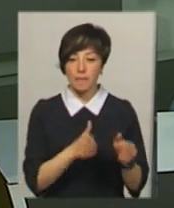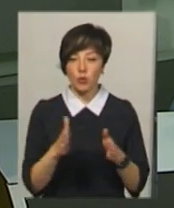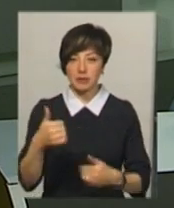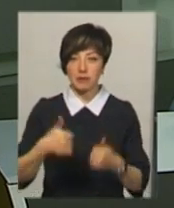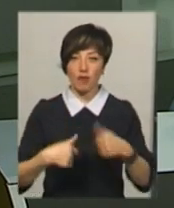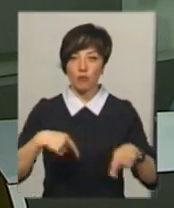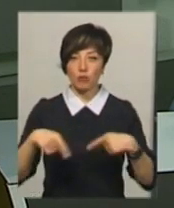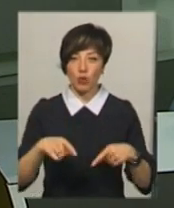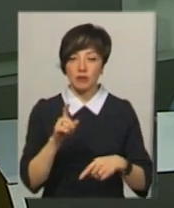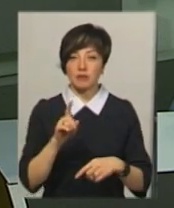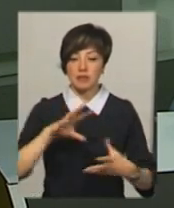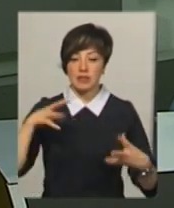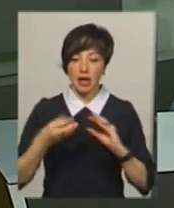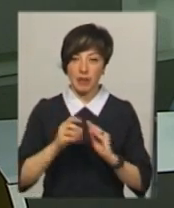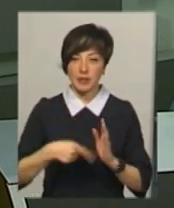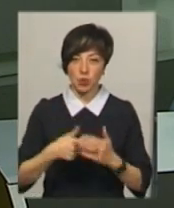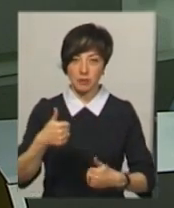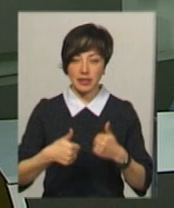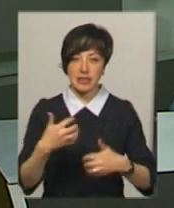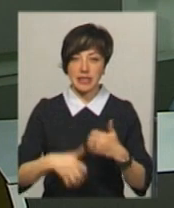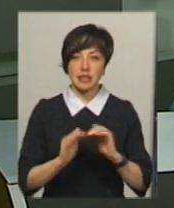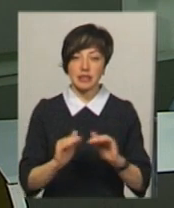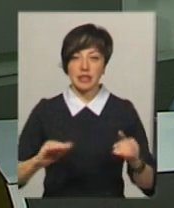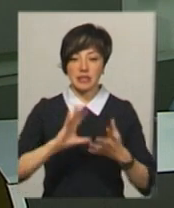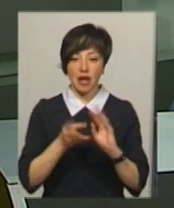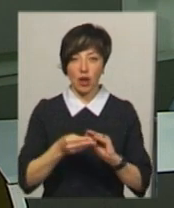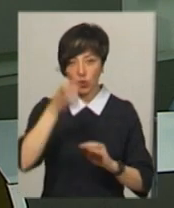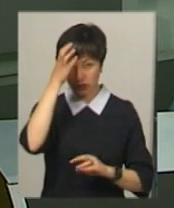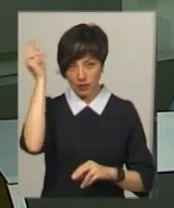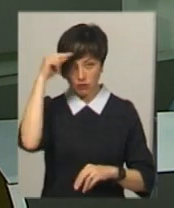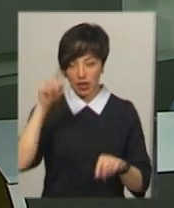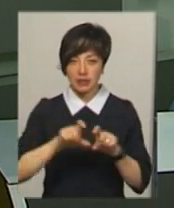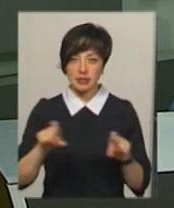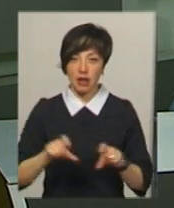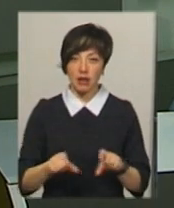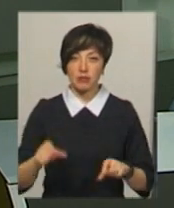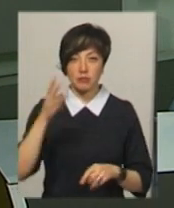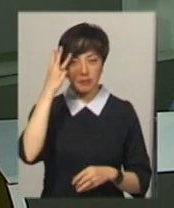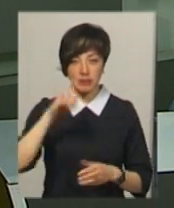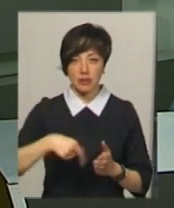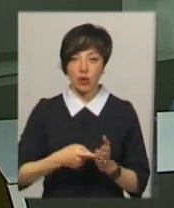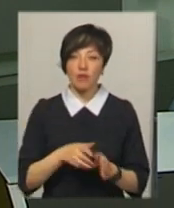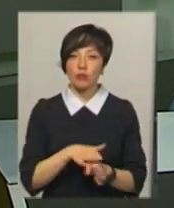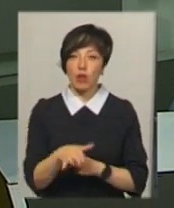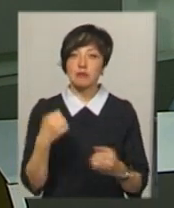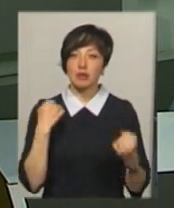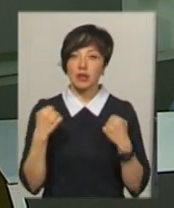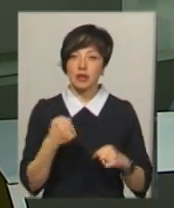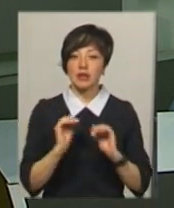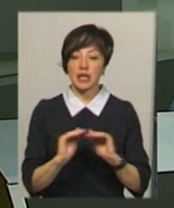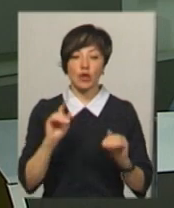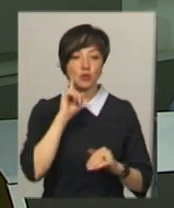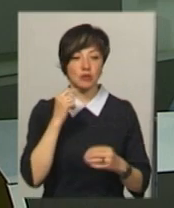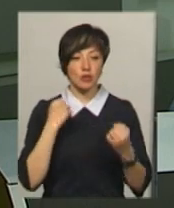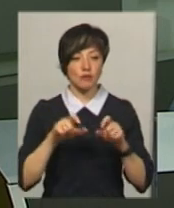змаганнях з футболу в залі міської спартакіади серед учнів загальноосвітніх навчальних закладів обласного центру. Відбулася спартакіада в дитячій